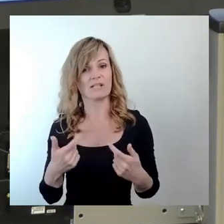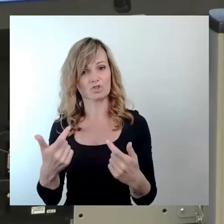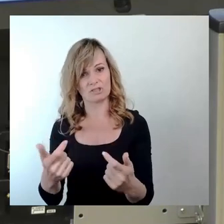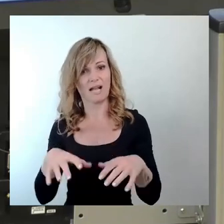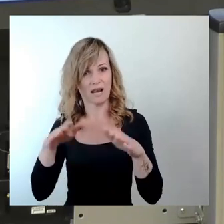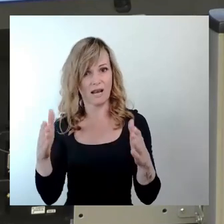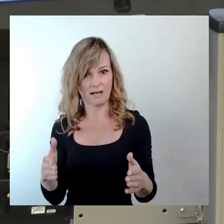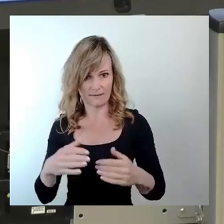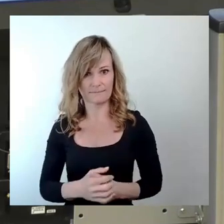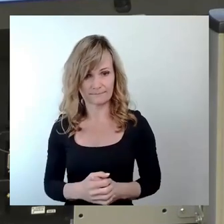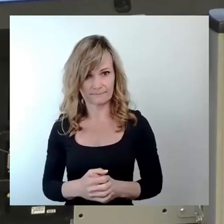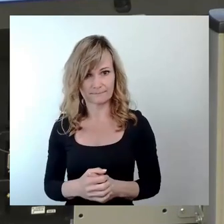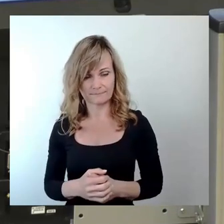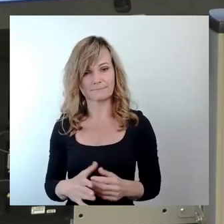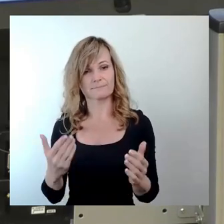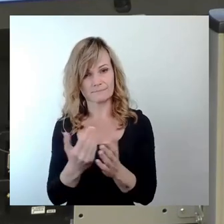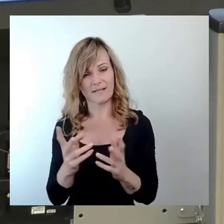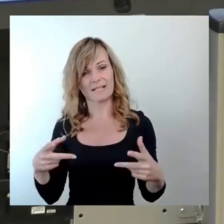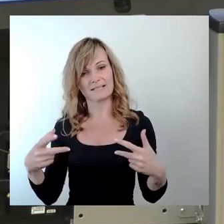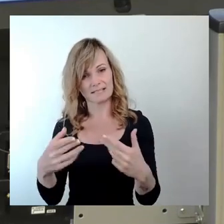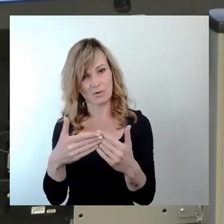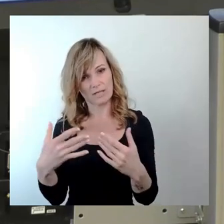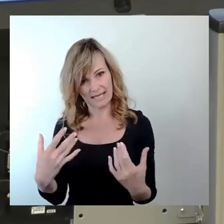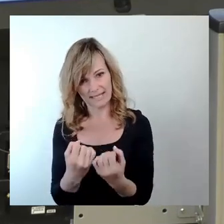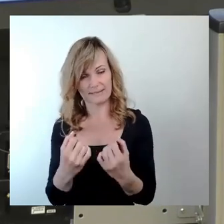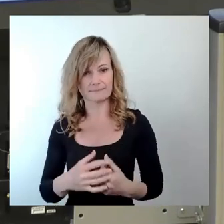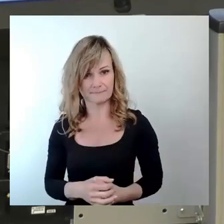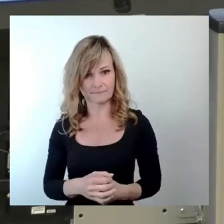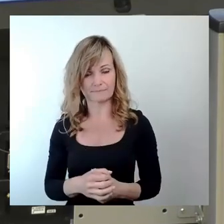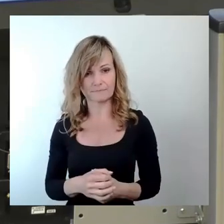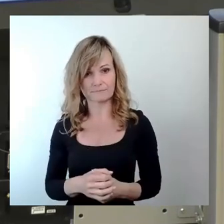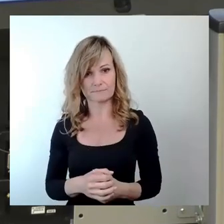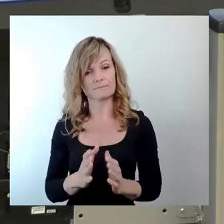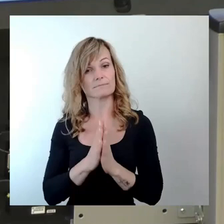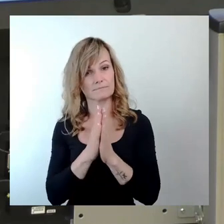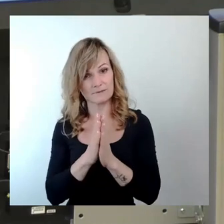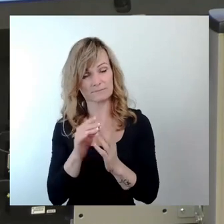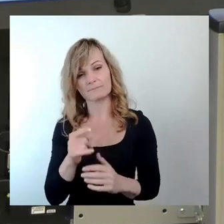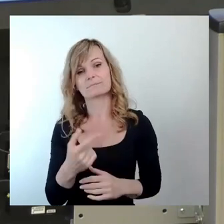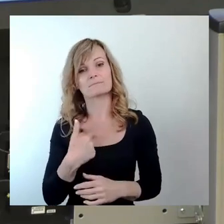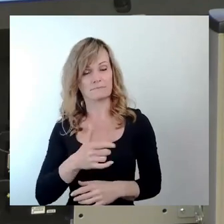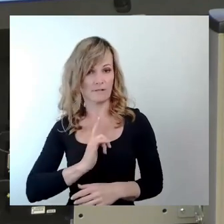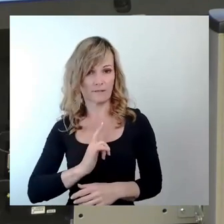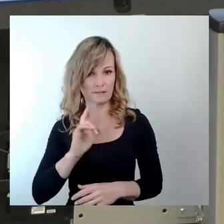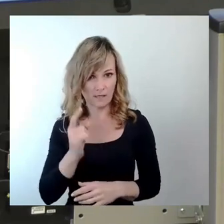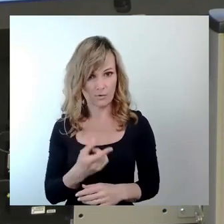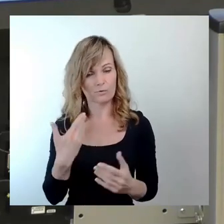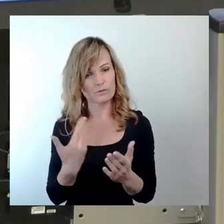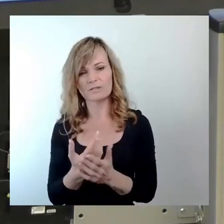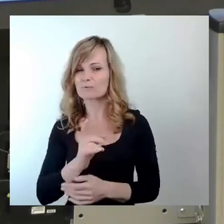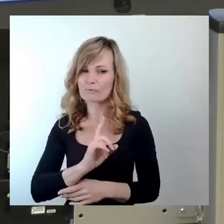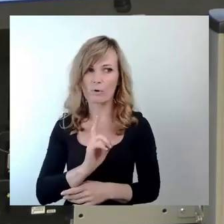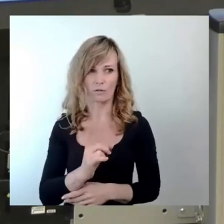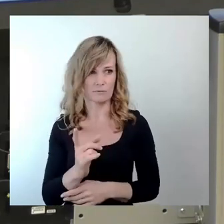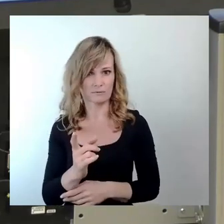Und diese Saison muss gerettet werden. Und da bitte ich drum und ich erwarte auch, dass das dann sofort, dass dann